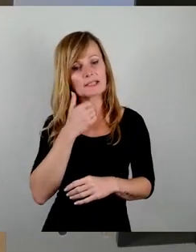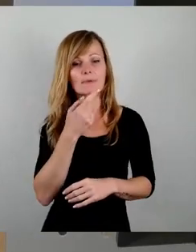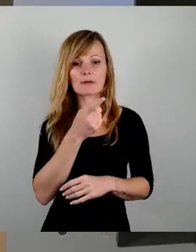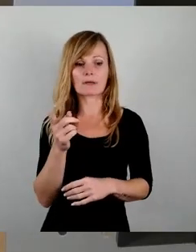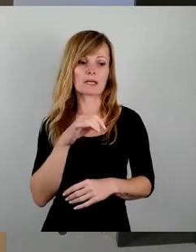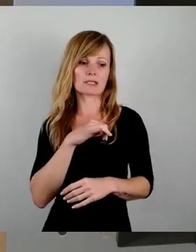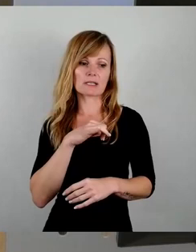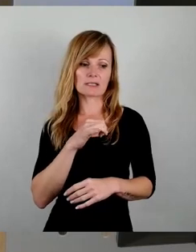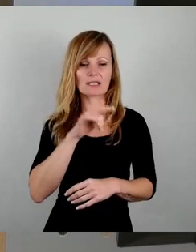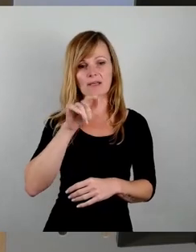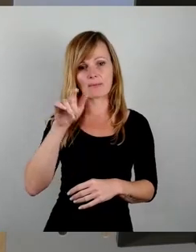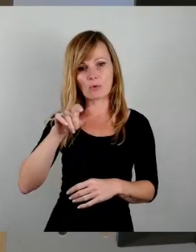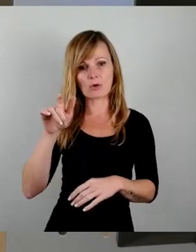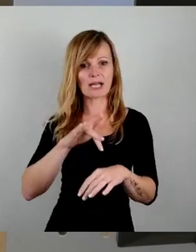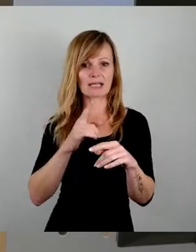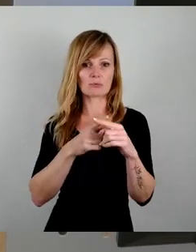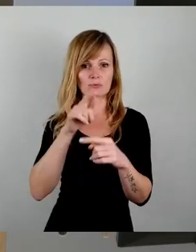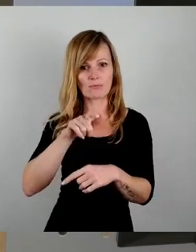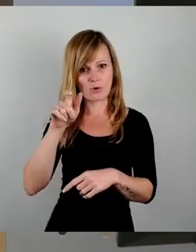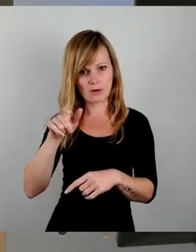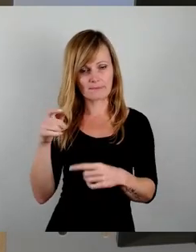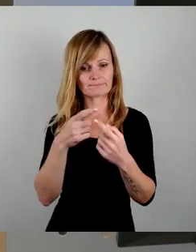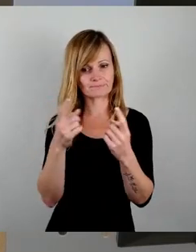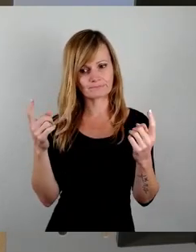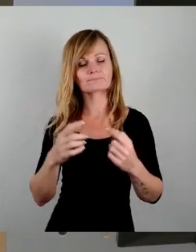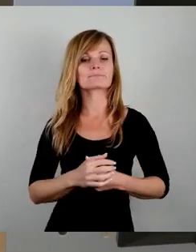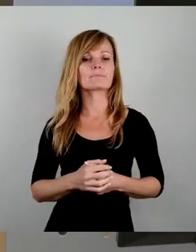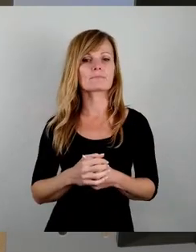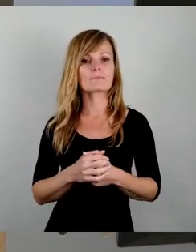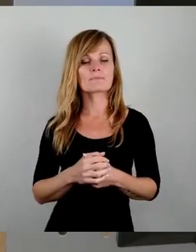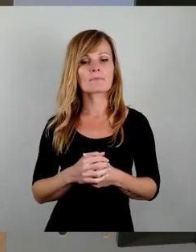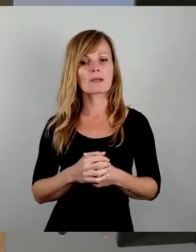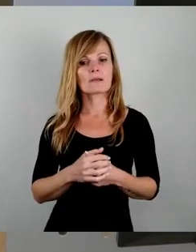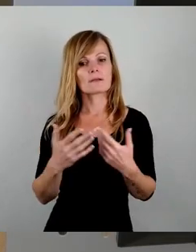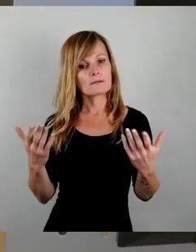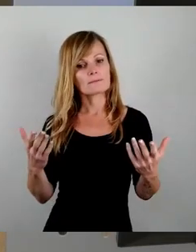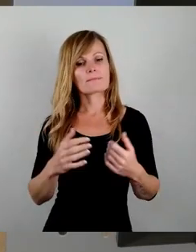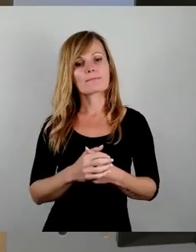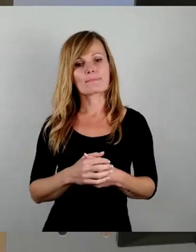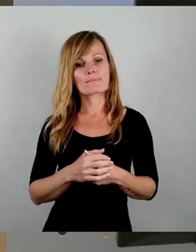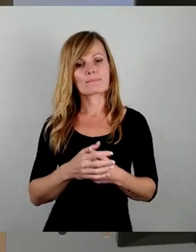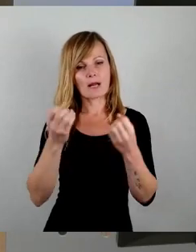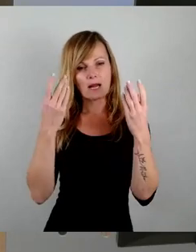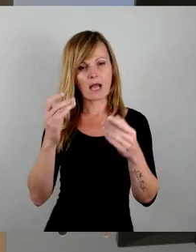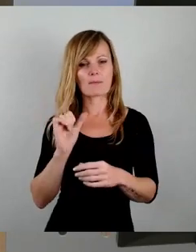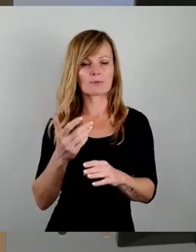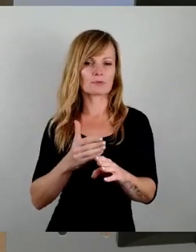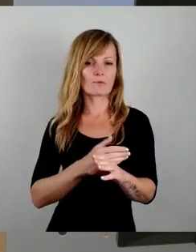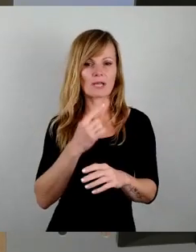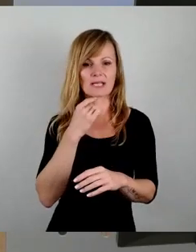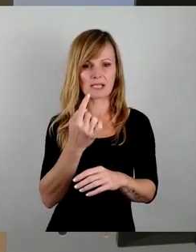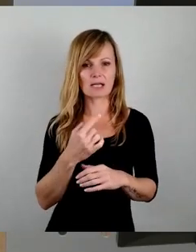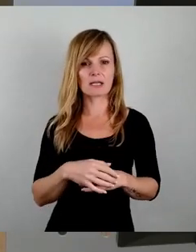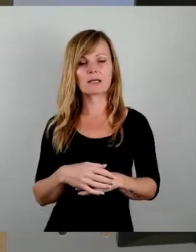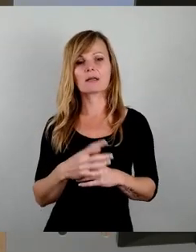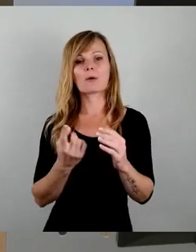und Bürger, Zunächst einmal muss man hier auch noch mal ganz deutlich sagen, dass die Müllgebühren in Dresden